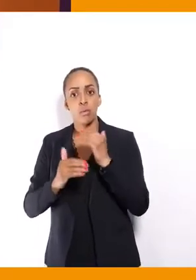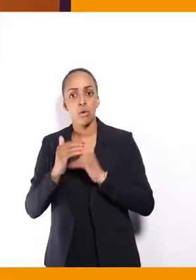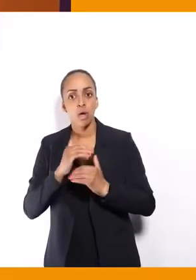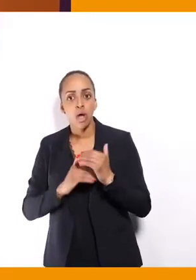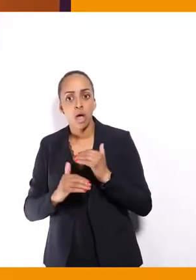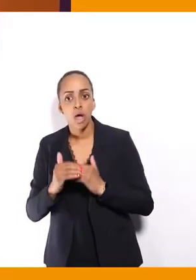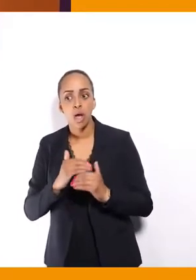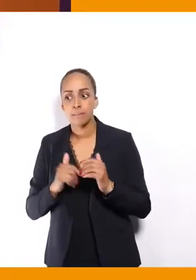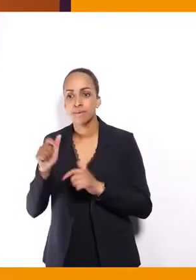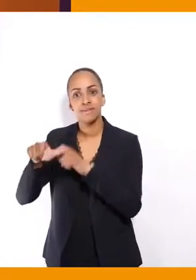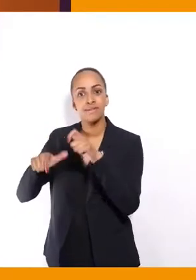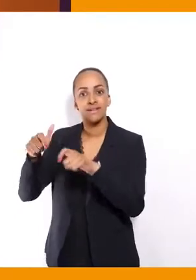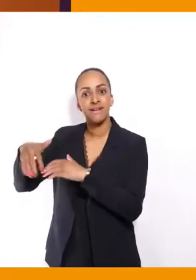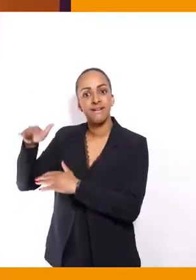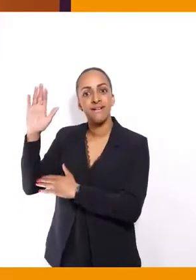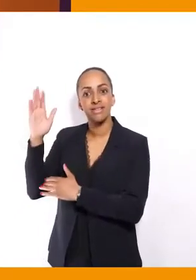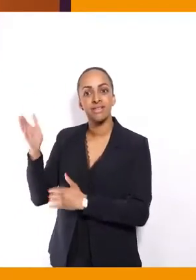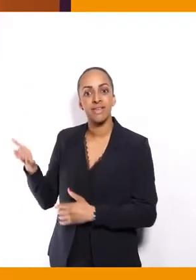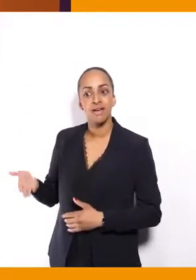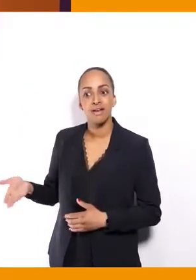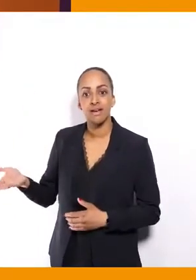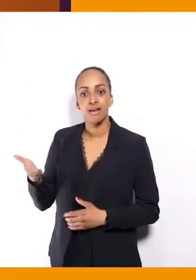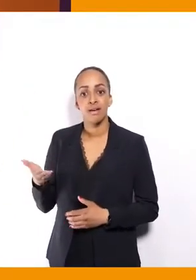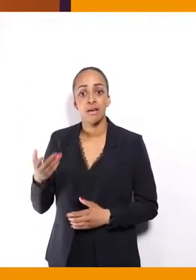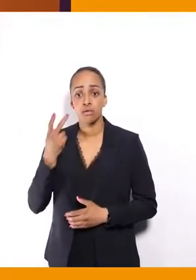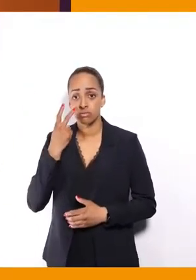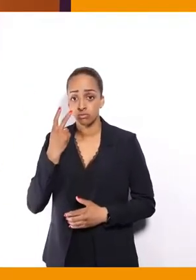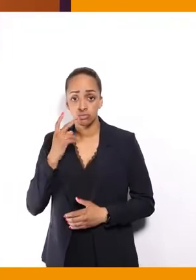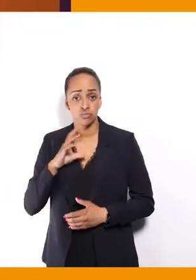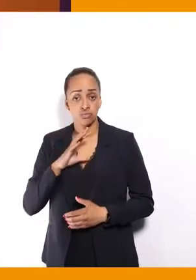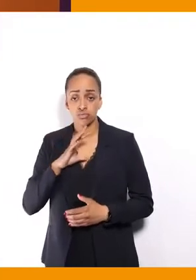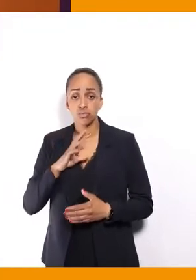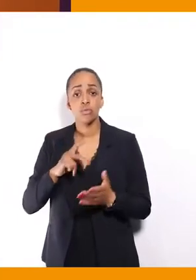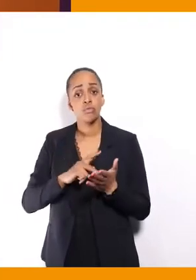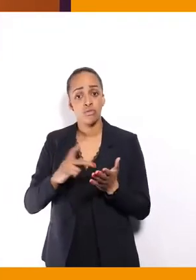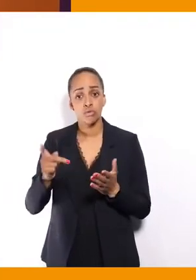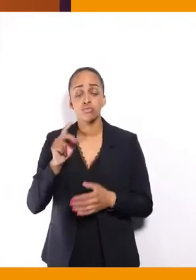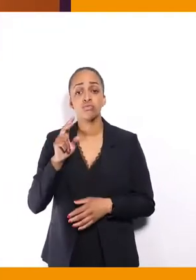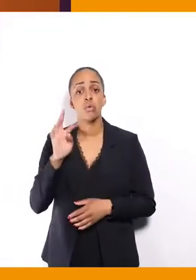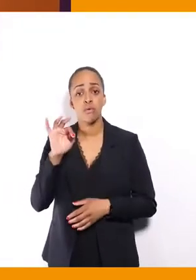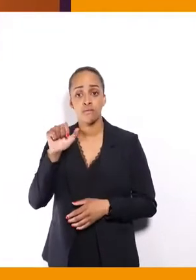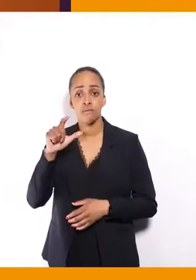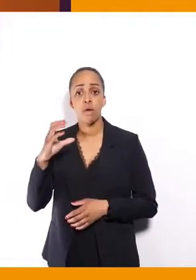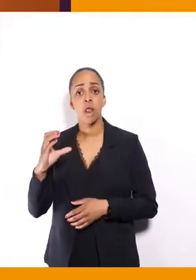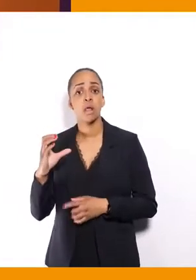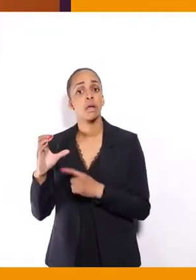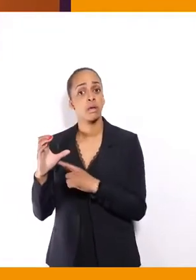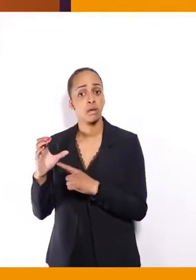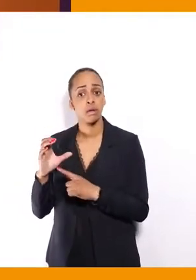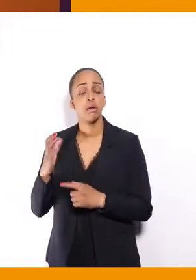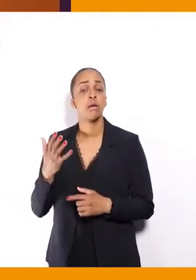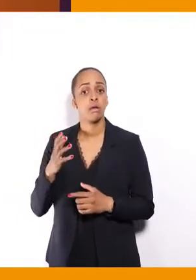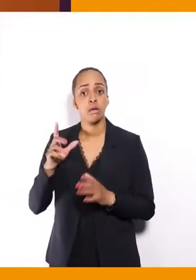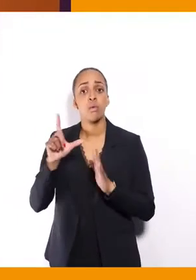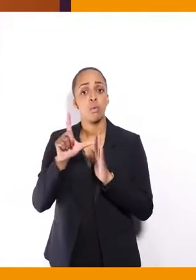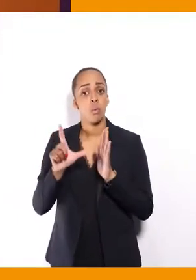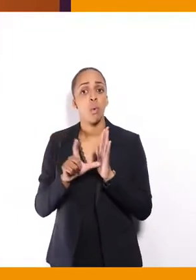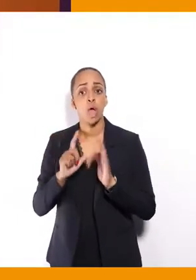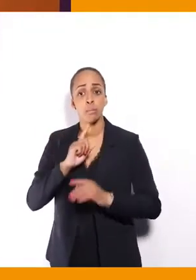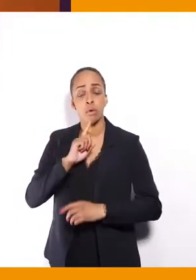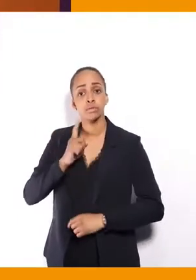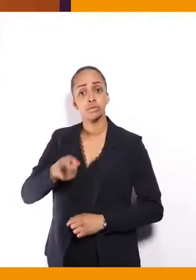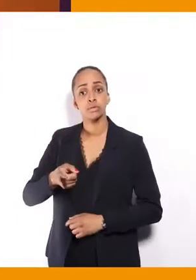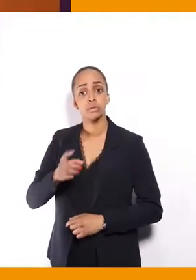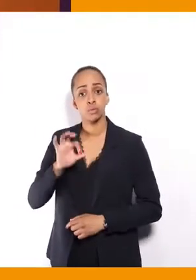des candidats. Donc on vient de le voir, il y a une version FAC qui est désormais imposée par la loi, mais